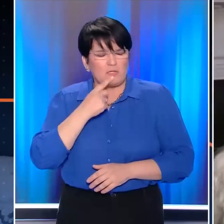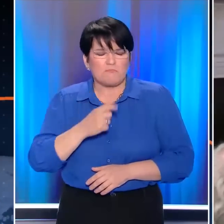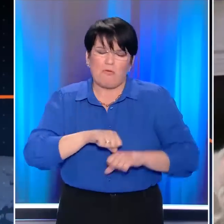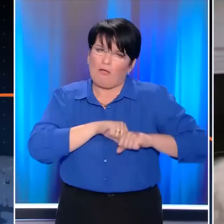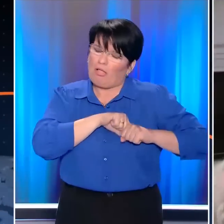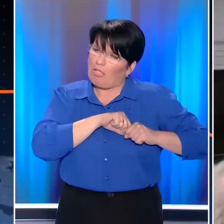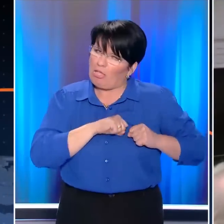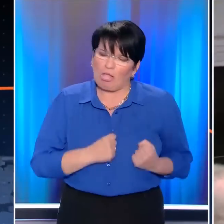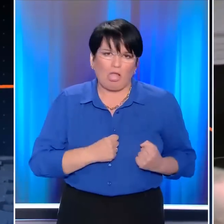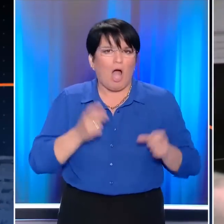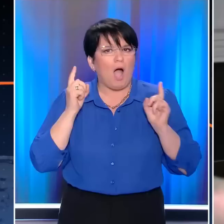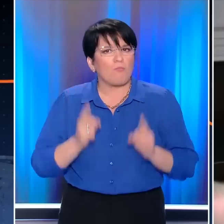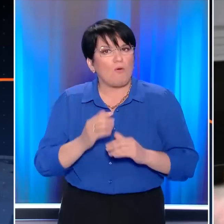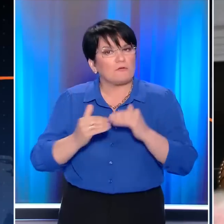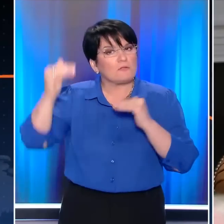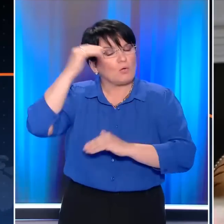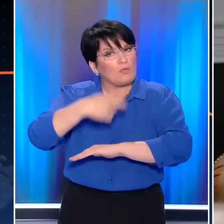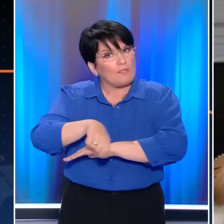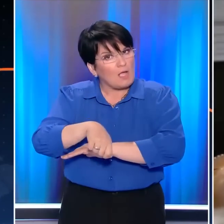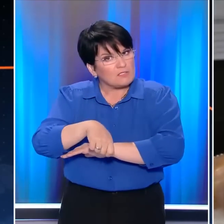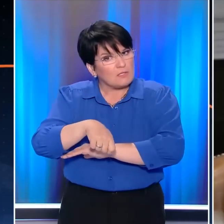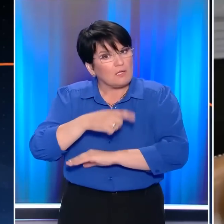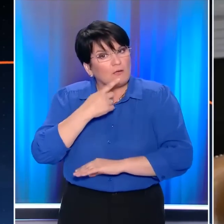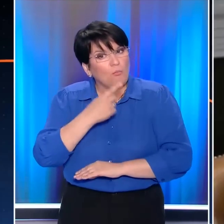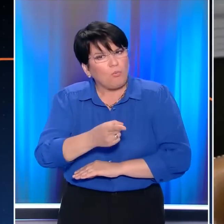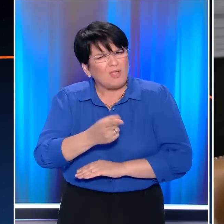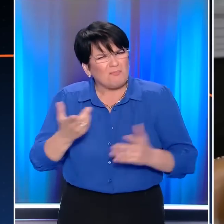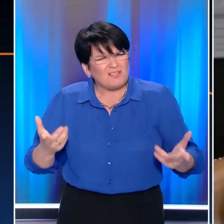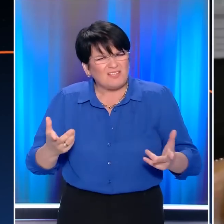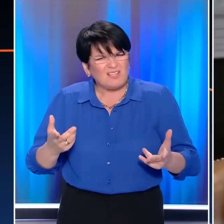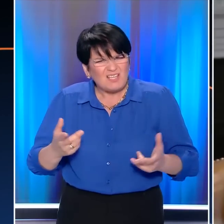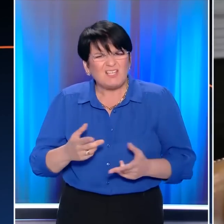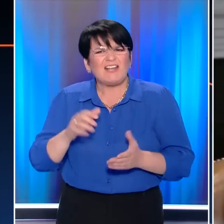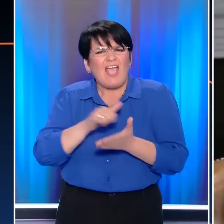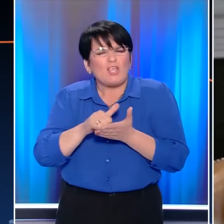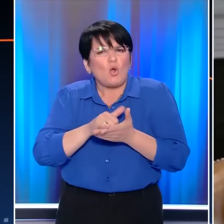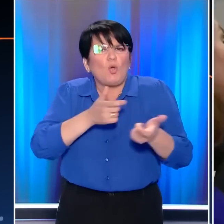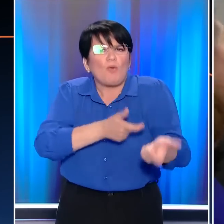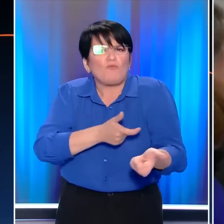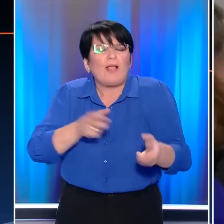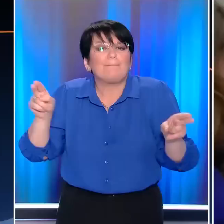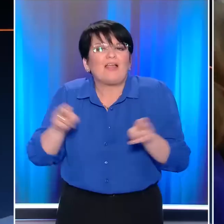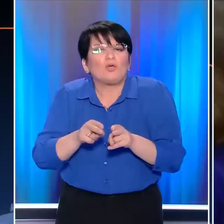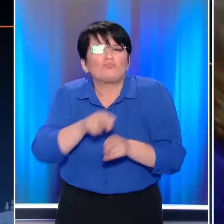βαθιά απογοητευμένος από την απόφαση στο ανώτατο δικαστηρίου της Πέμπτης, που καταργεί τους περιορισμούς της Νέας Υόρκης για την οπλοφορία.